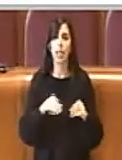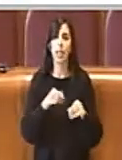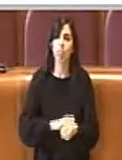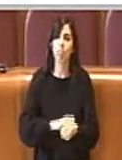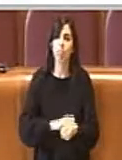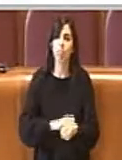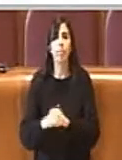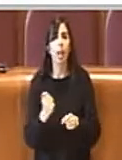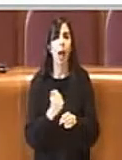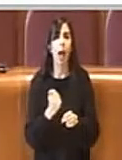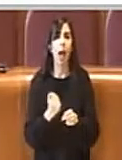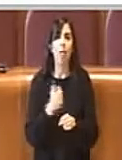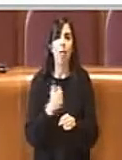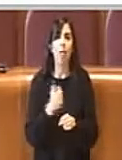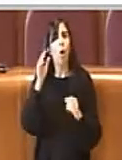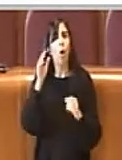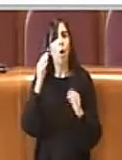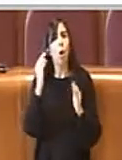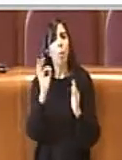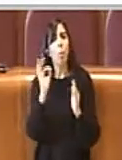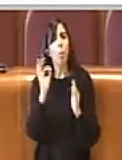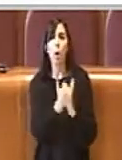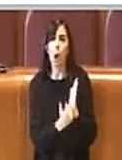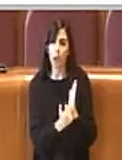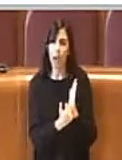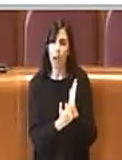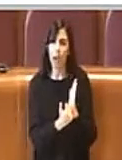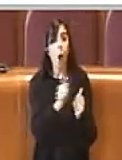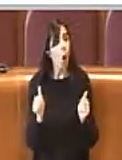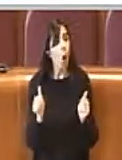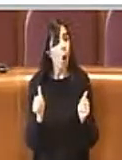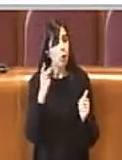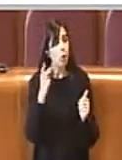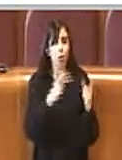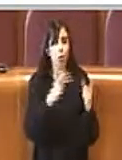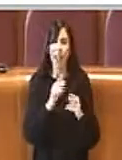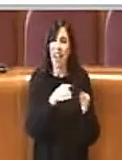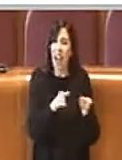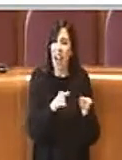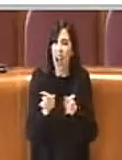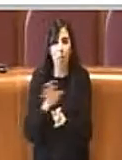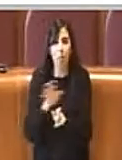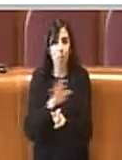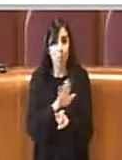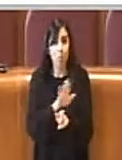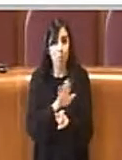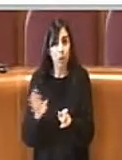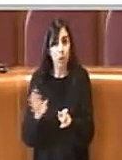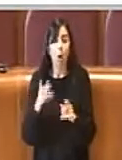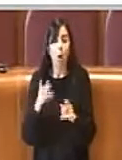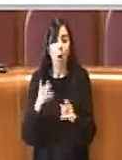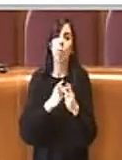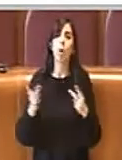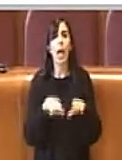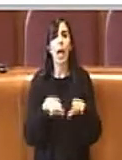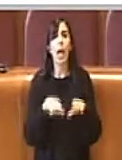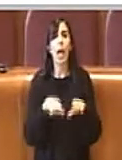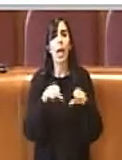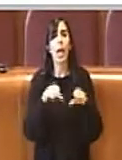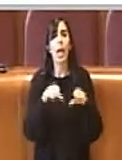linee programmatiche per cercare ciascuno per il suo settore di porre diciamo un